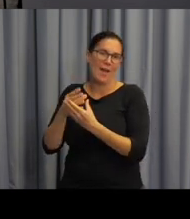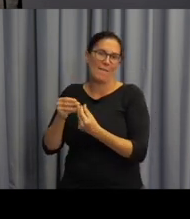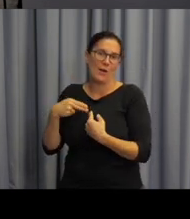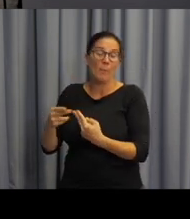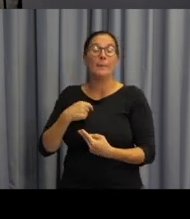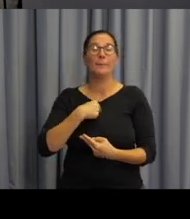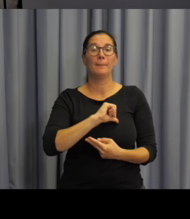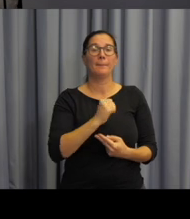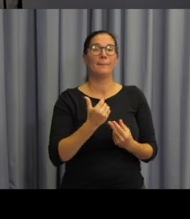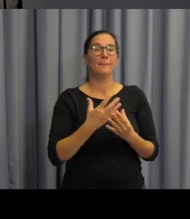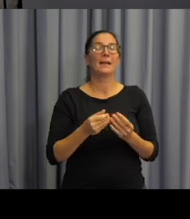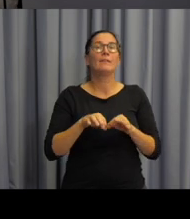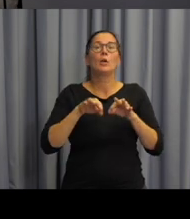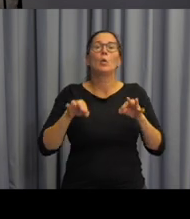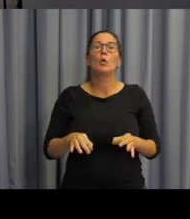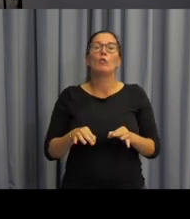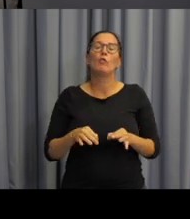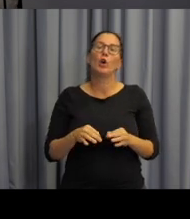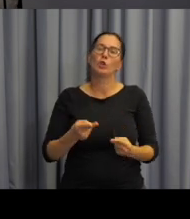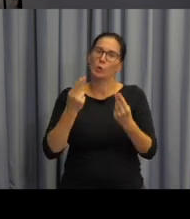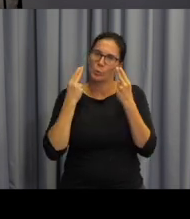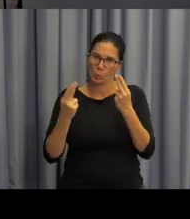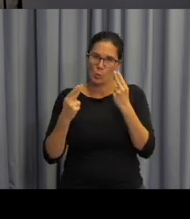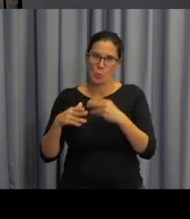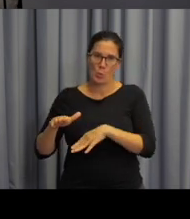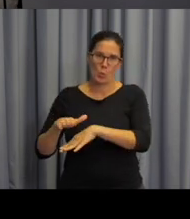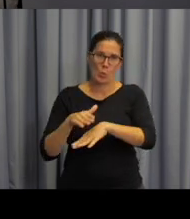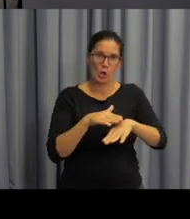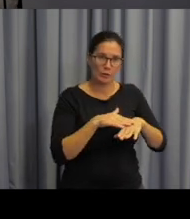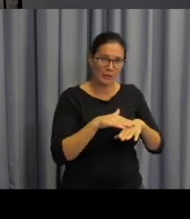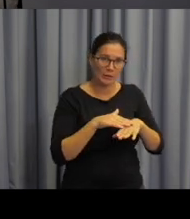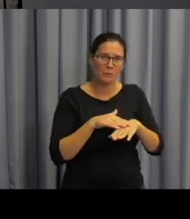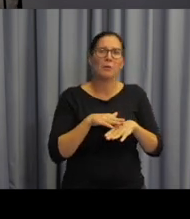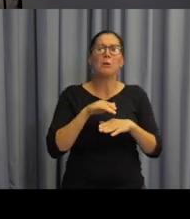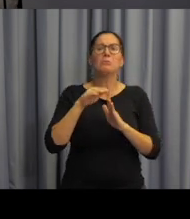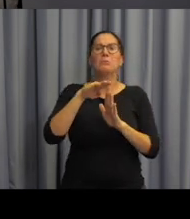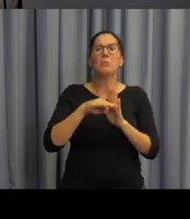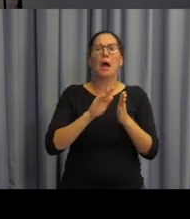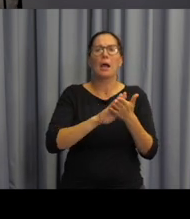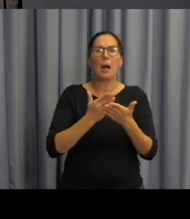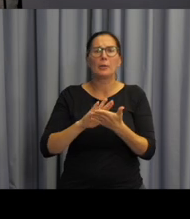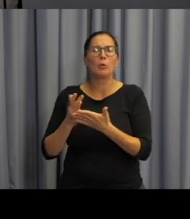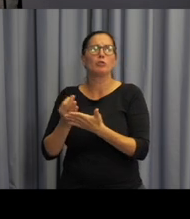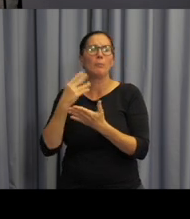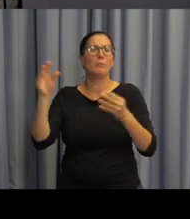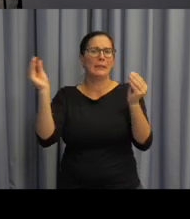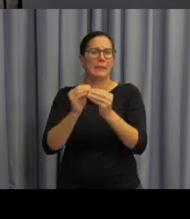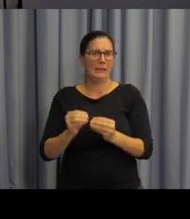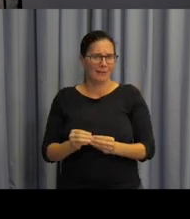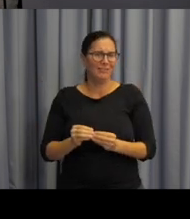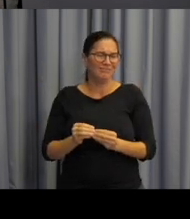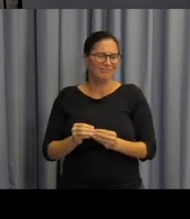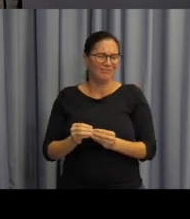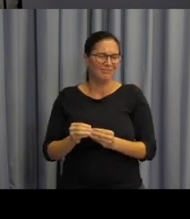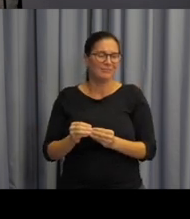Novákové, ráda zdůraznila nebo zmínila, že většina kapitol, které vznikly v rámci tohoto